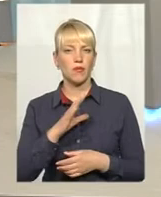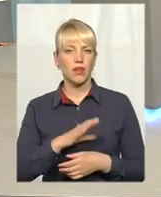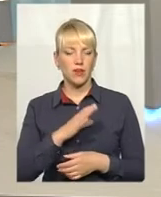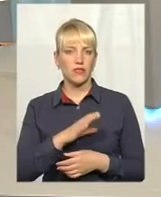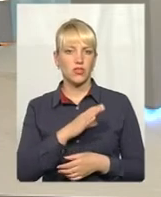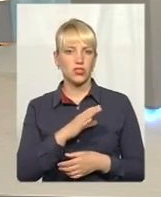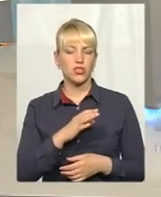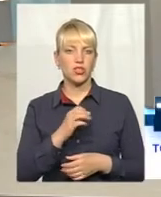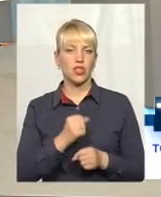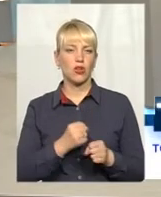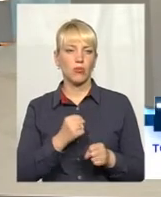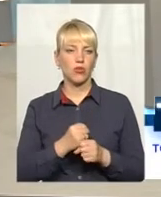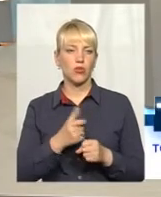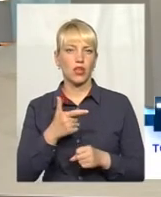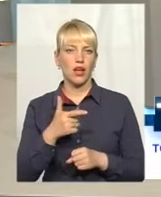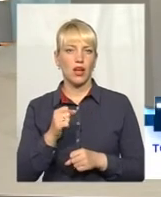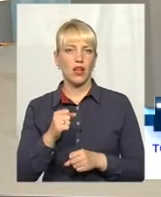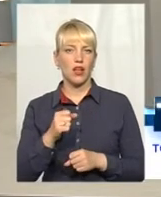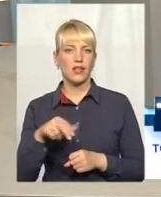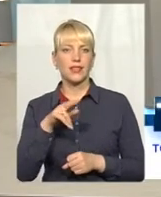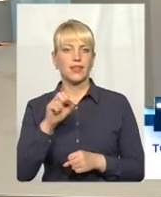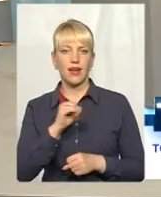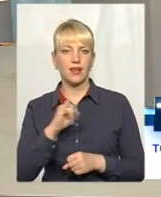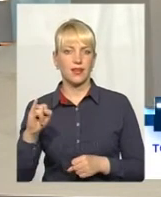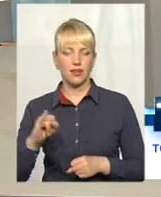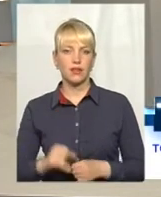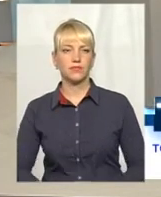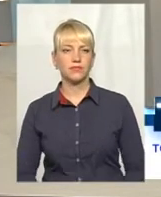роботи ГАІ? Дякую.